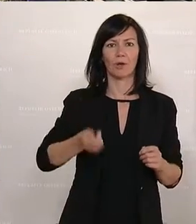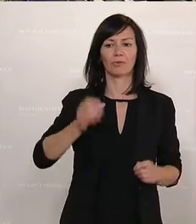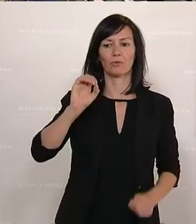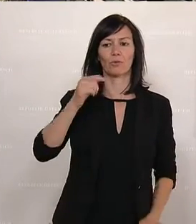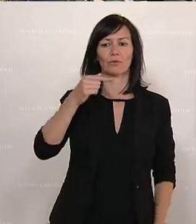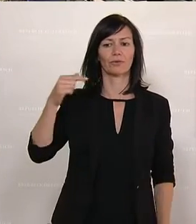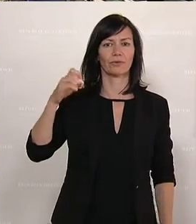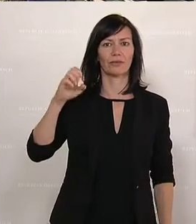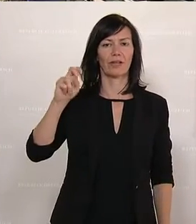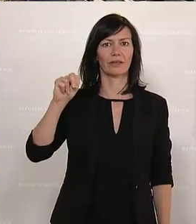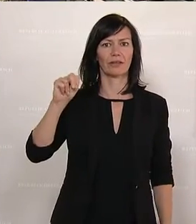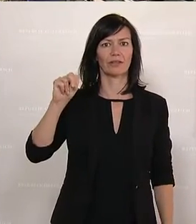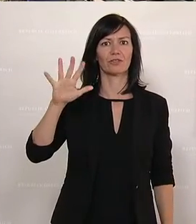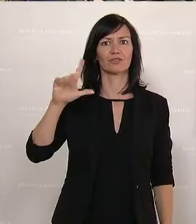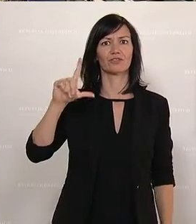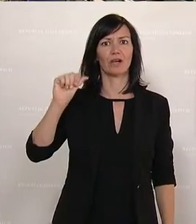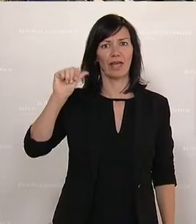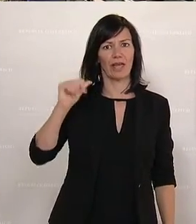dringlichen Anfrage ferngebliebenen Bundeskanzler.